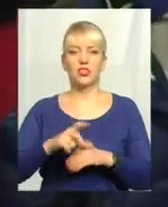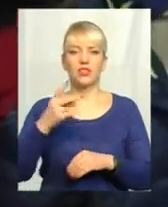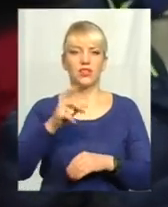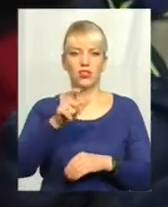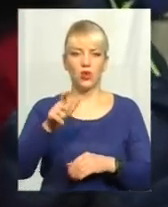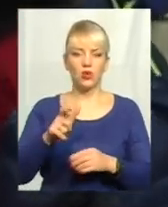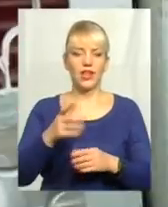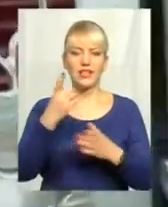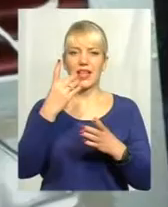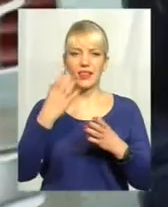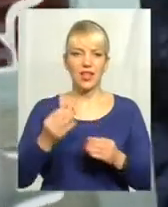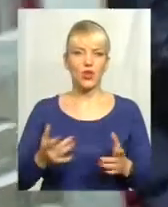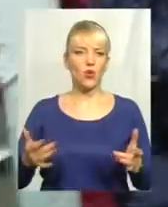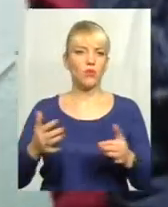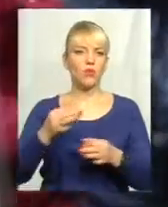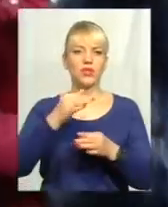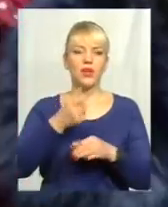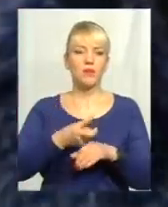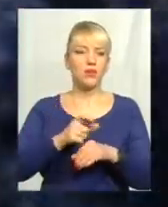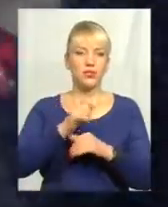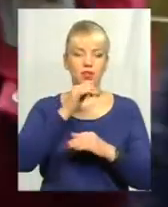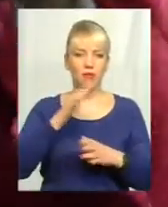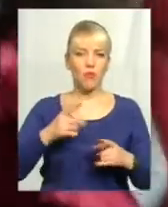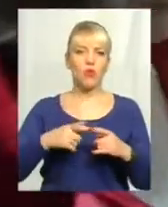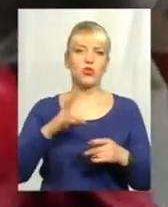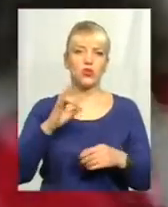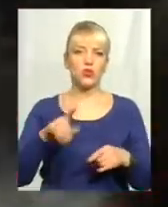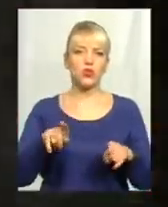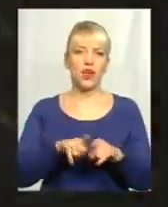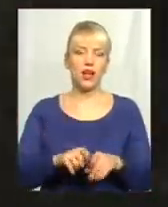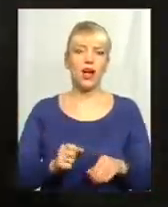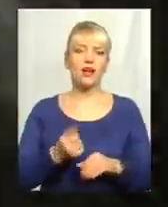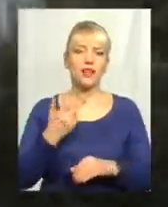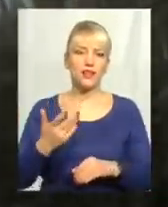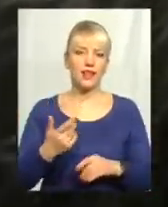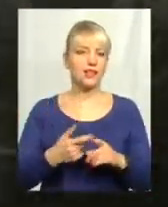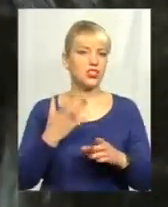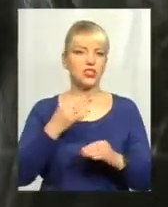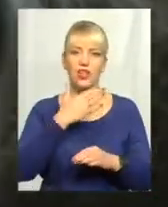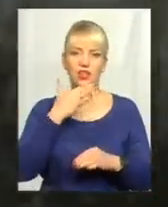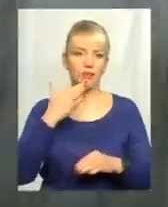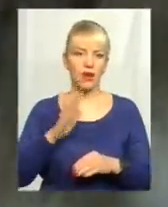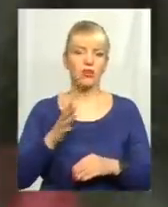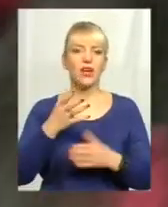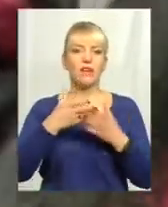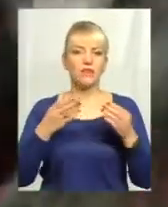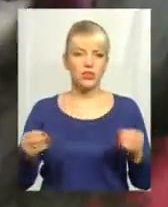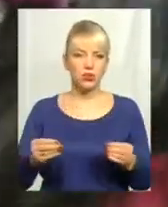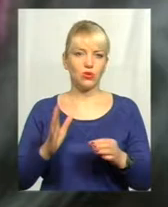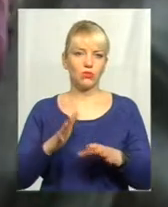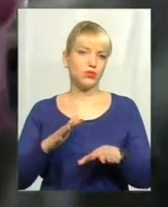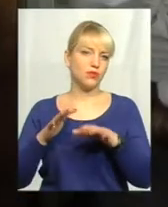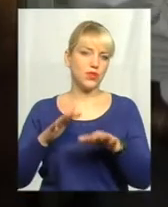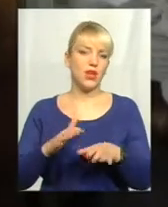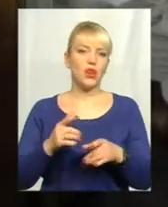охопити фізично не можуть. Але така кількість клієнтів ще не пік. Напливу очікують навесні, коли дев'ятикласники оформлятимуть ID